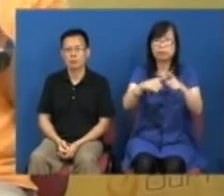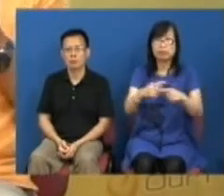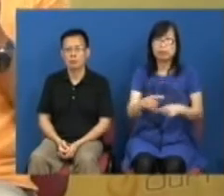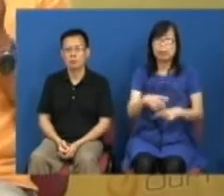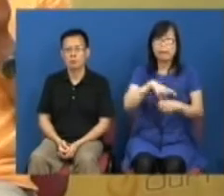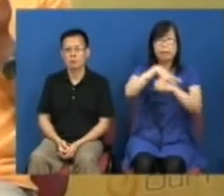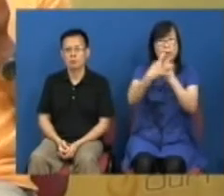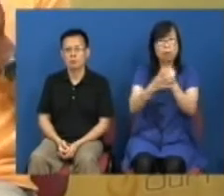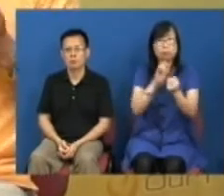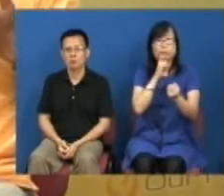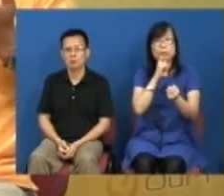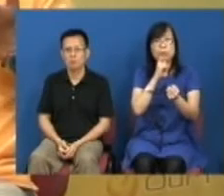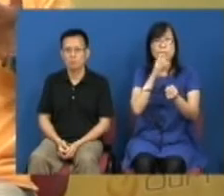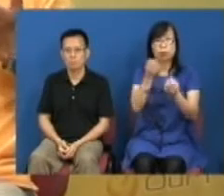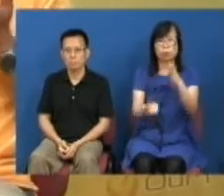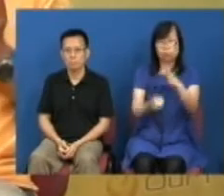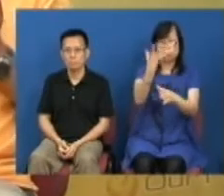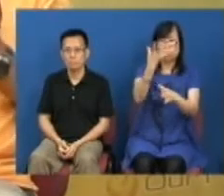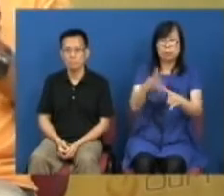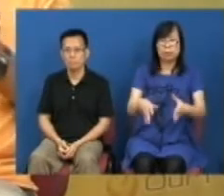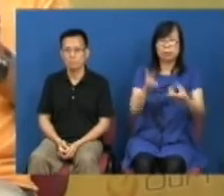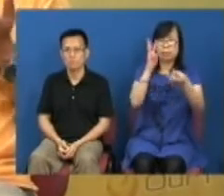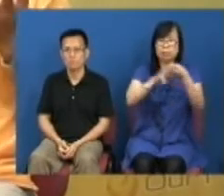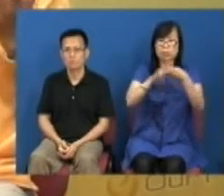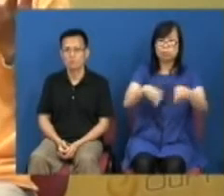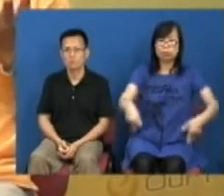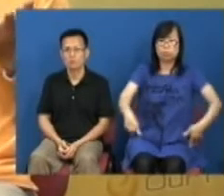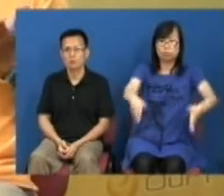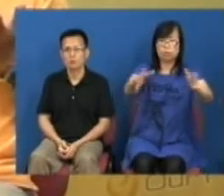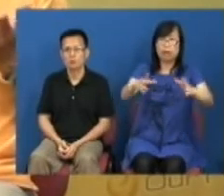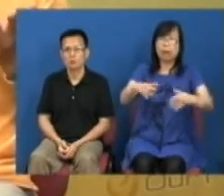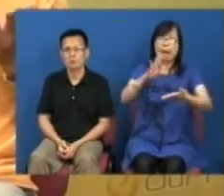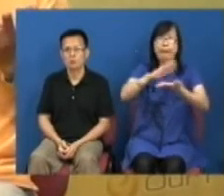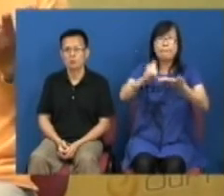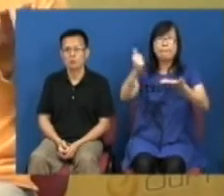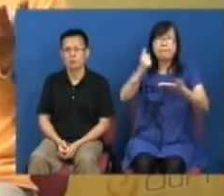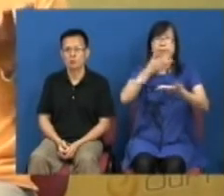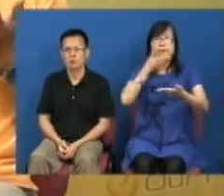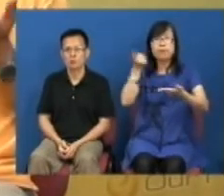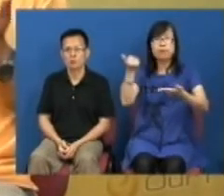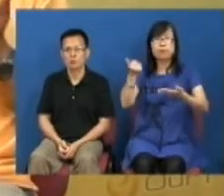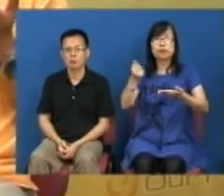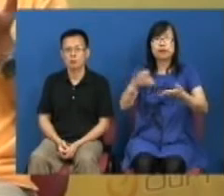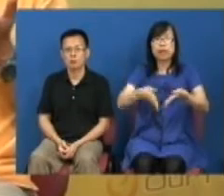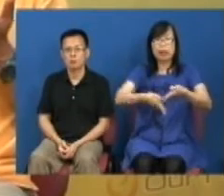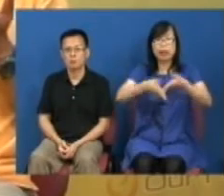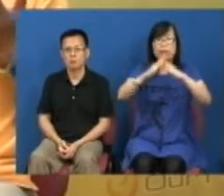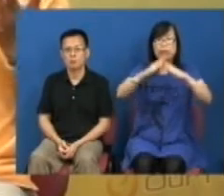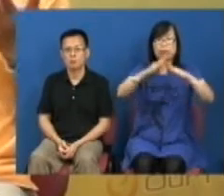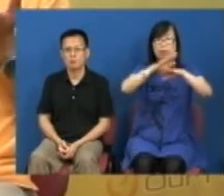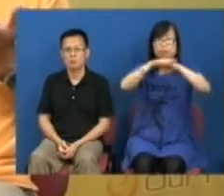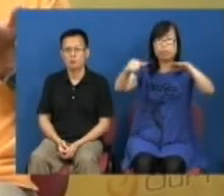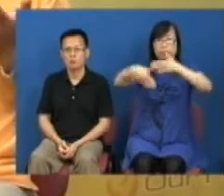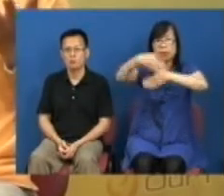包括哪些呢包括蔡元村因为建高铁受影响的村民美孚新村受建屏风楼影响的